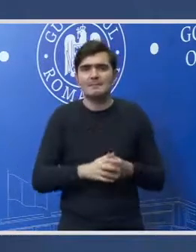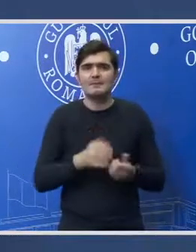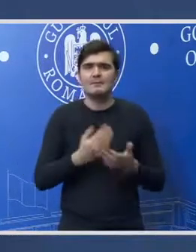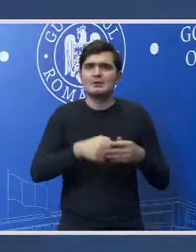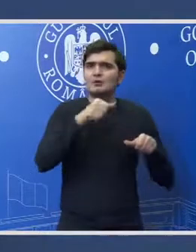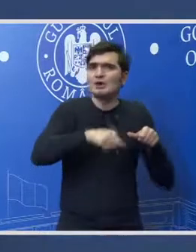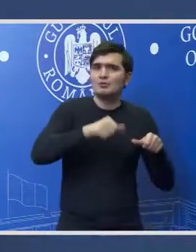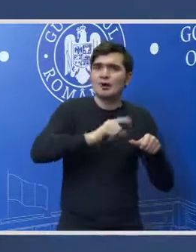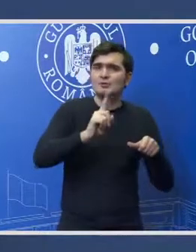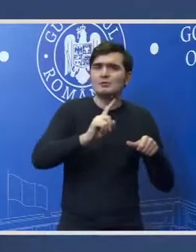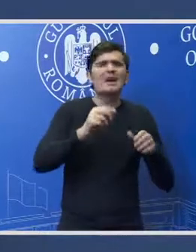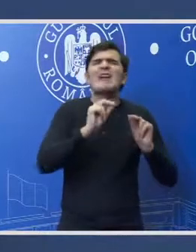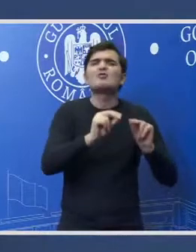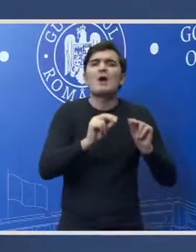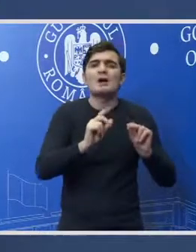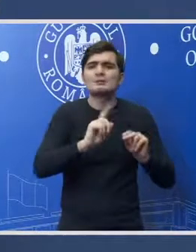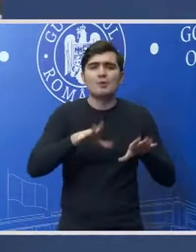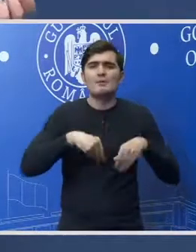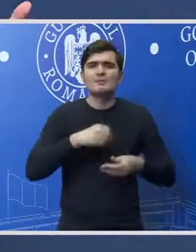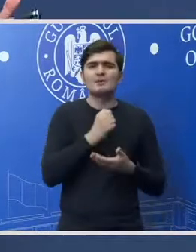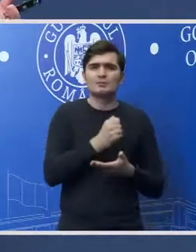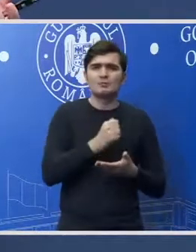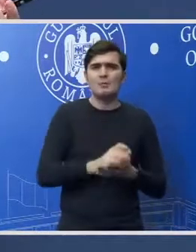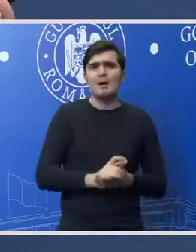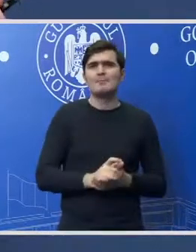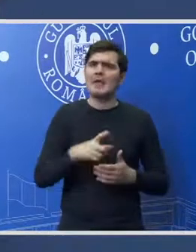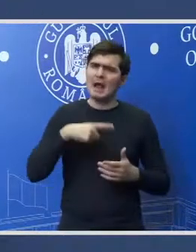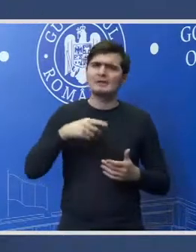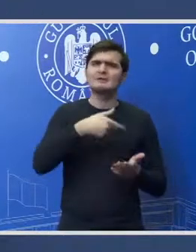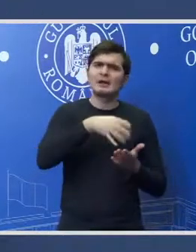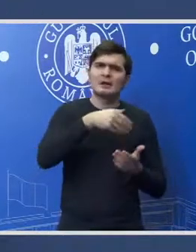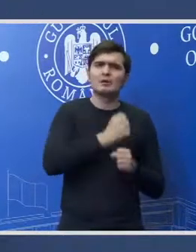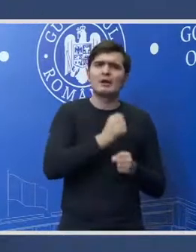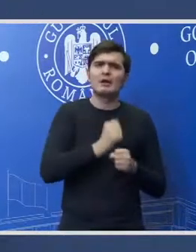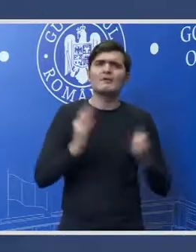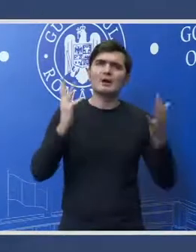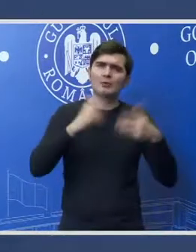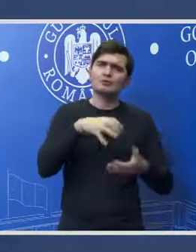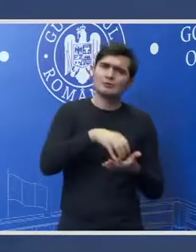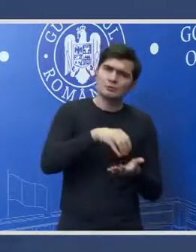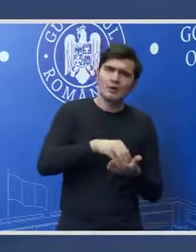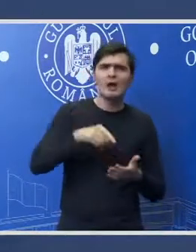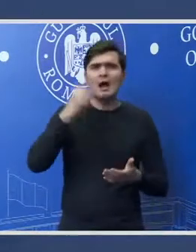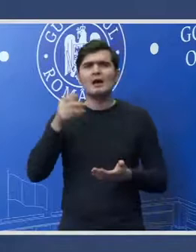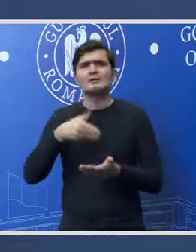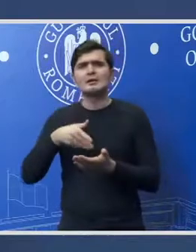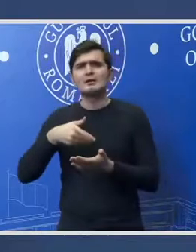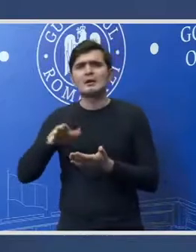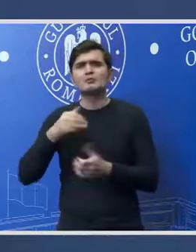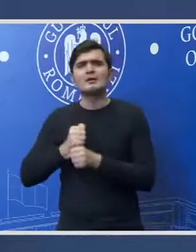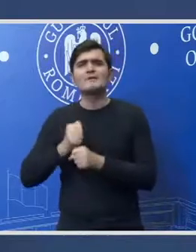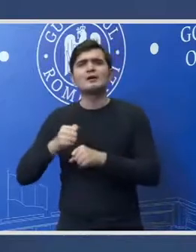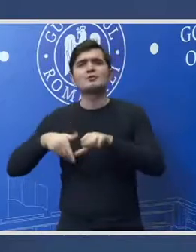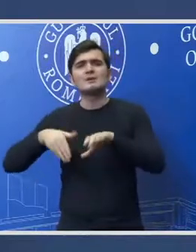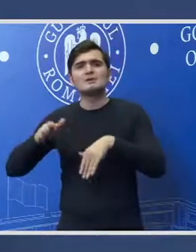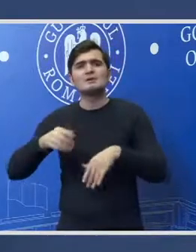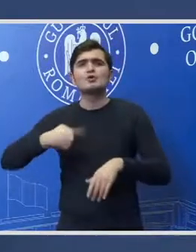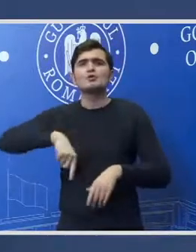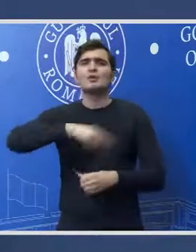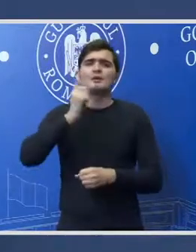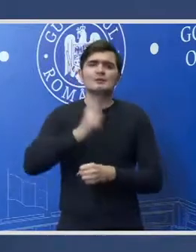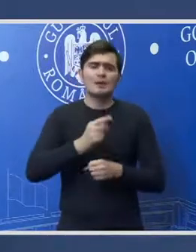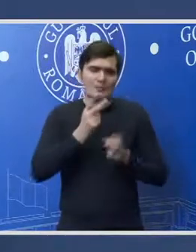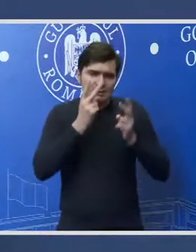educație încă nu am primit suma la fel și acolo sunt cheltuieri pe care le fac autoritățile locale sunt cheltuieri pe care le face Ministerul. Trebuie să ne uităm la întreg domeniu și